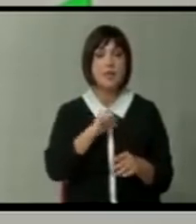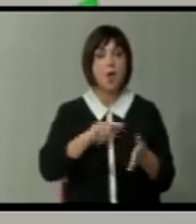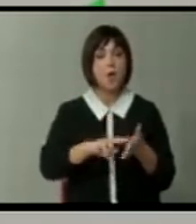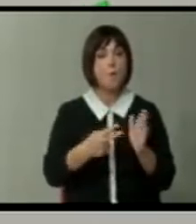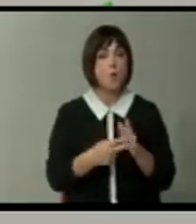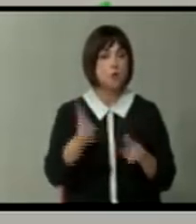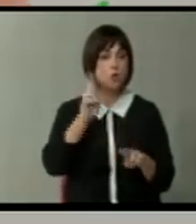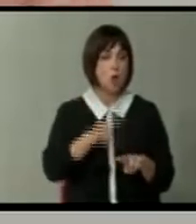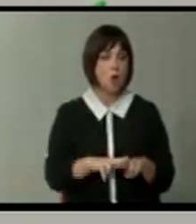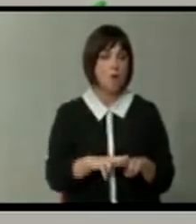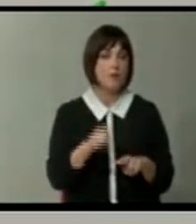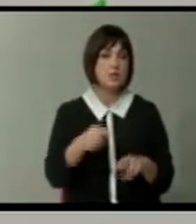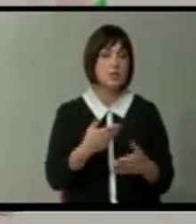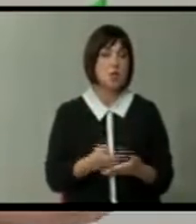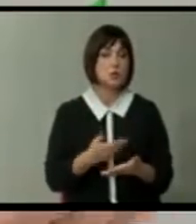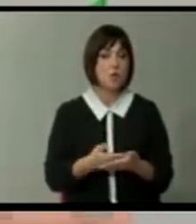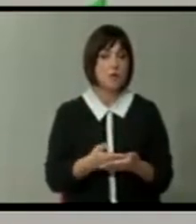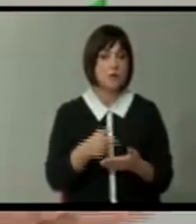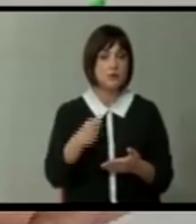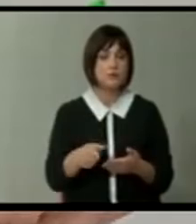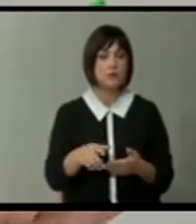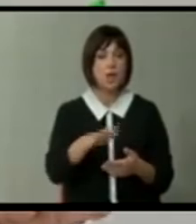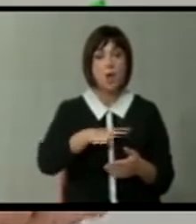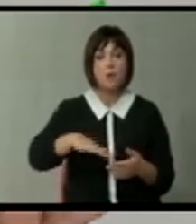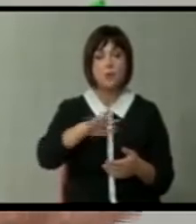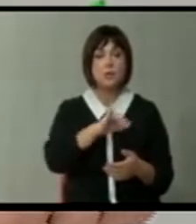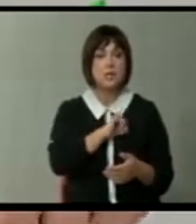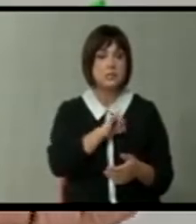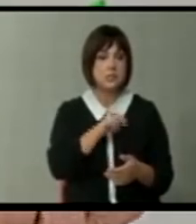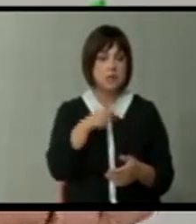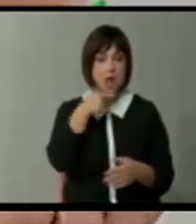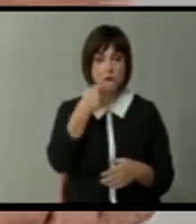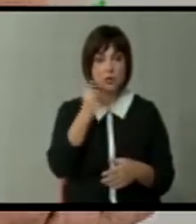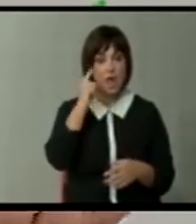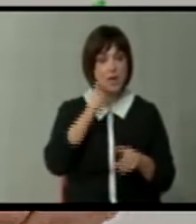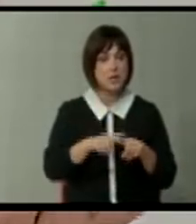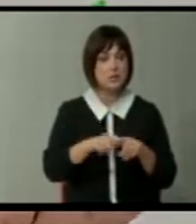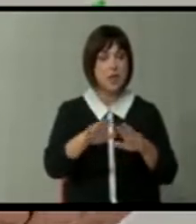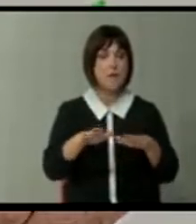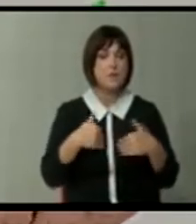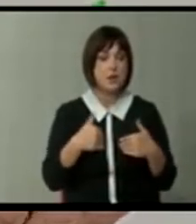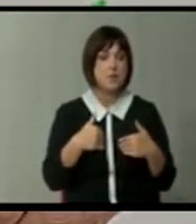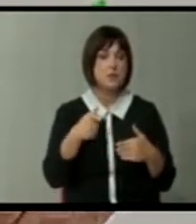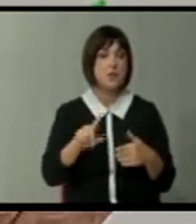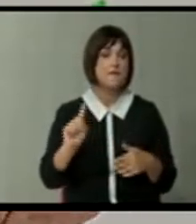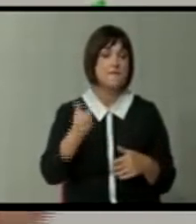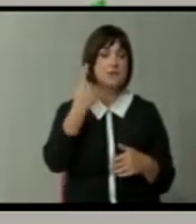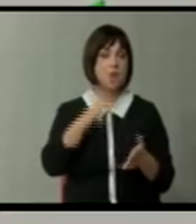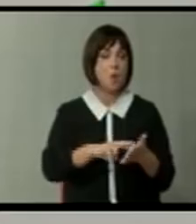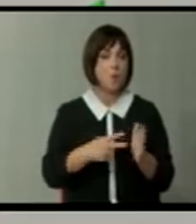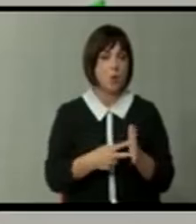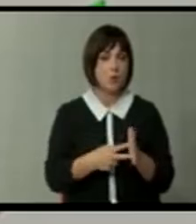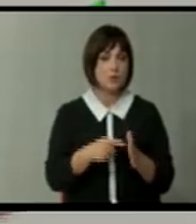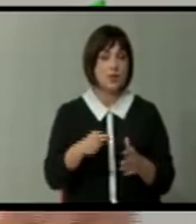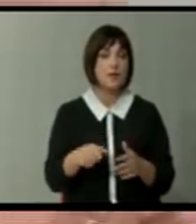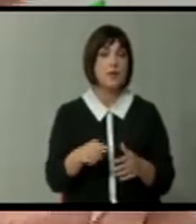политичка одлука за основана врз основана геополитиќки интереси. Како што знаеме, Грција е примена со висока политика или